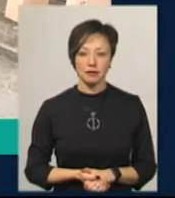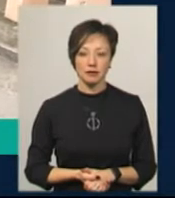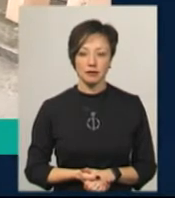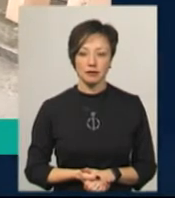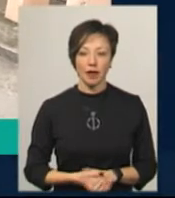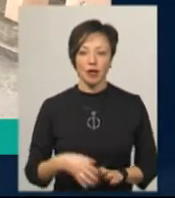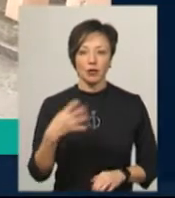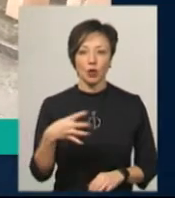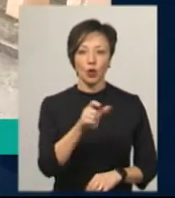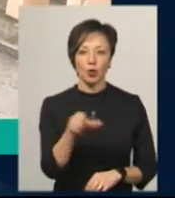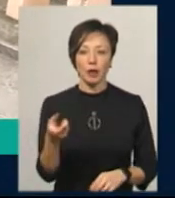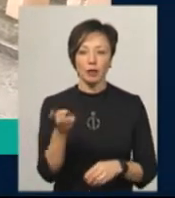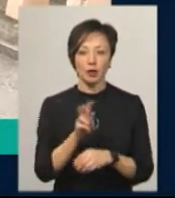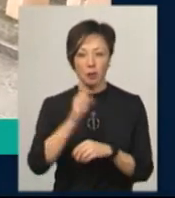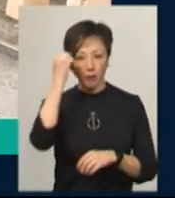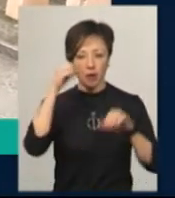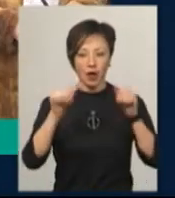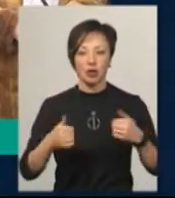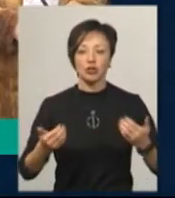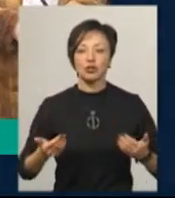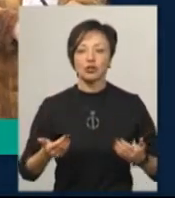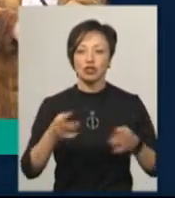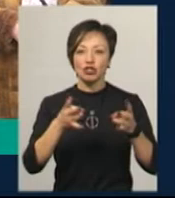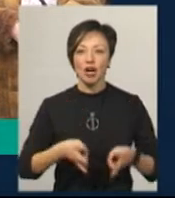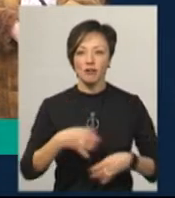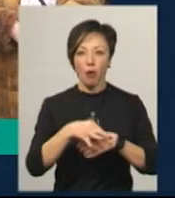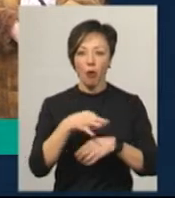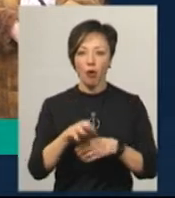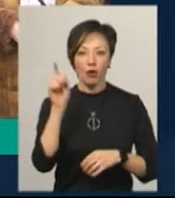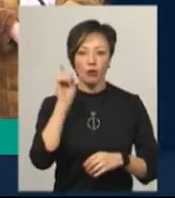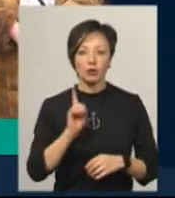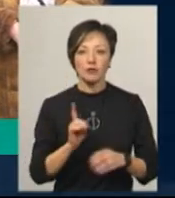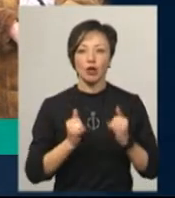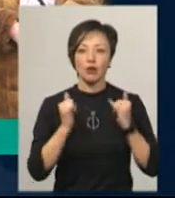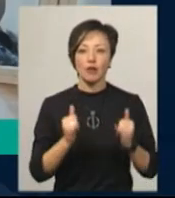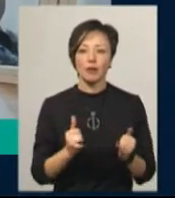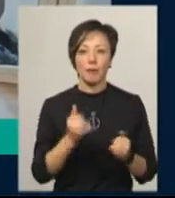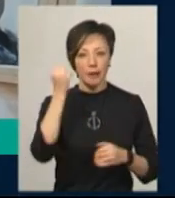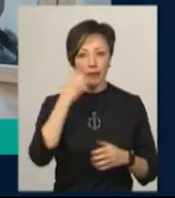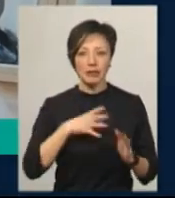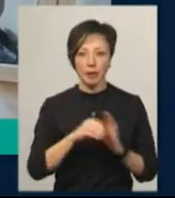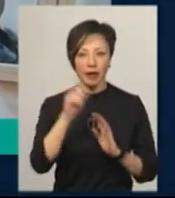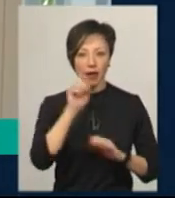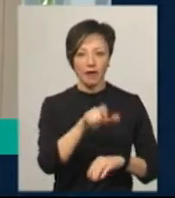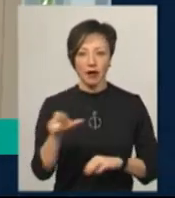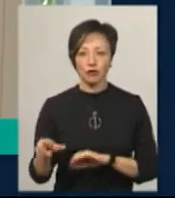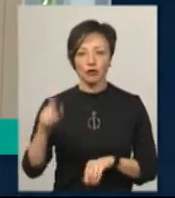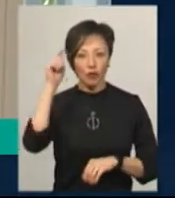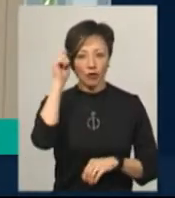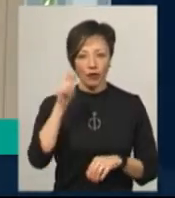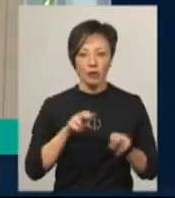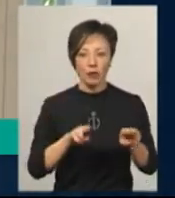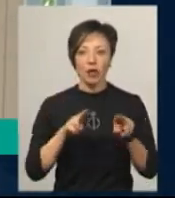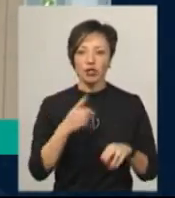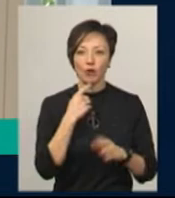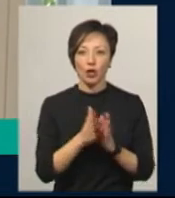40 людей прийшли до меморіалу жертвам Голокосту в Хмельницькому вшанувати пам'ять загиблих євреїв. Чоловіка, який вполював замість косулі